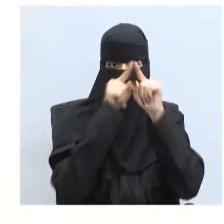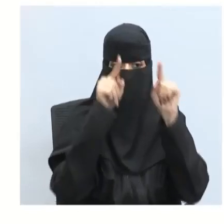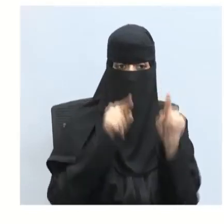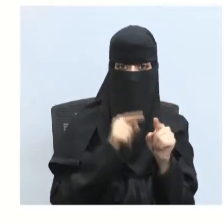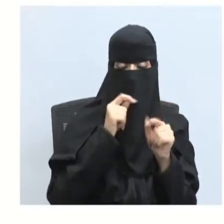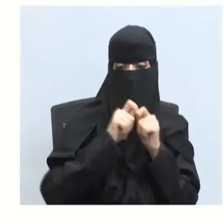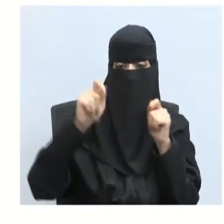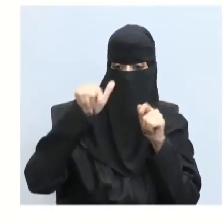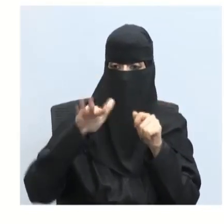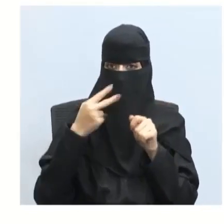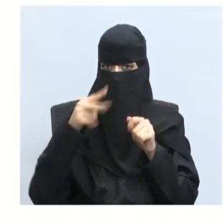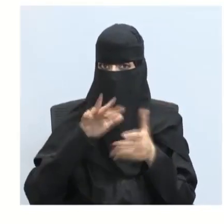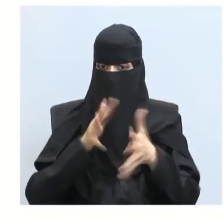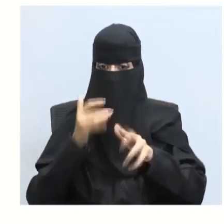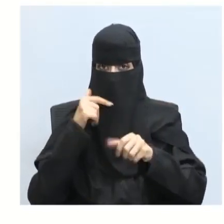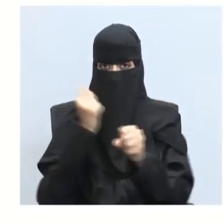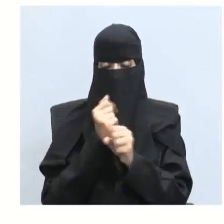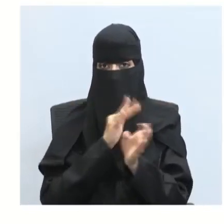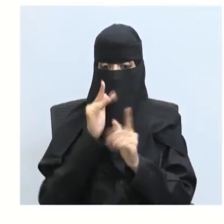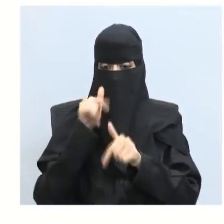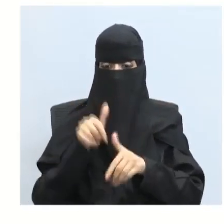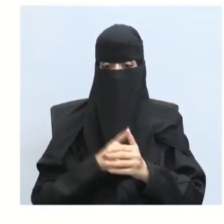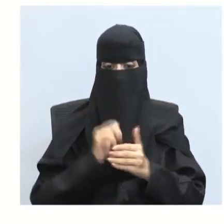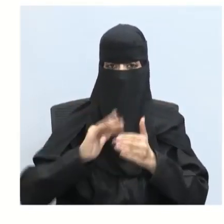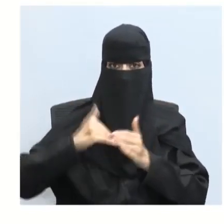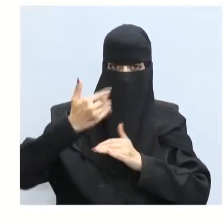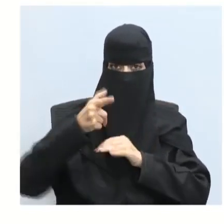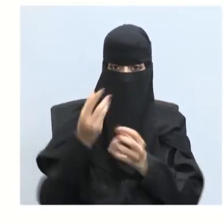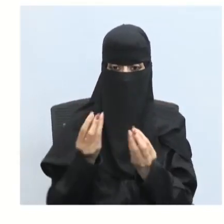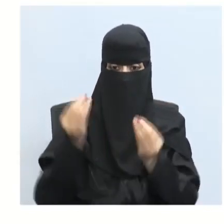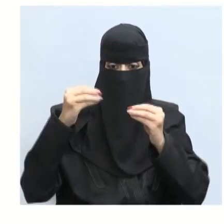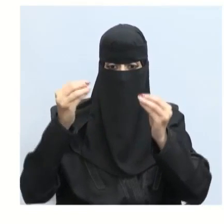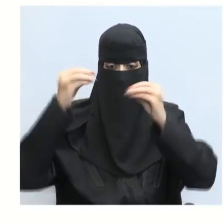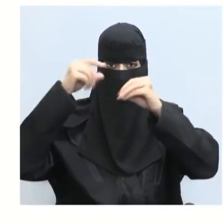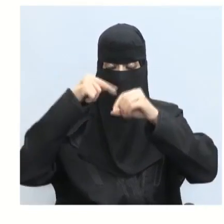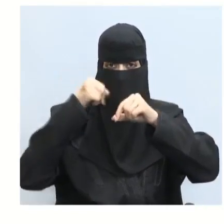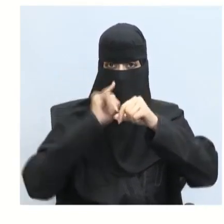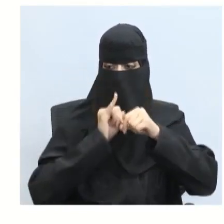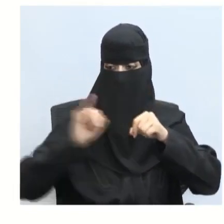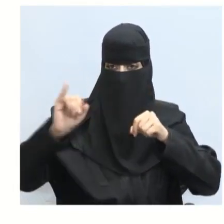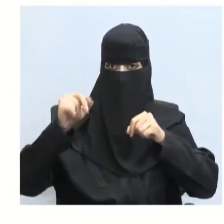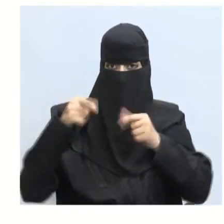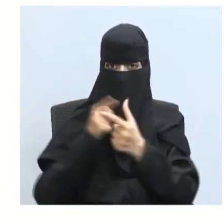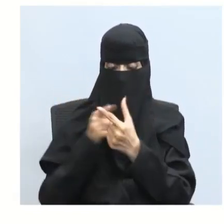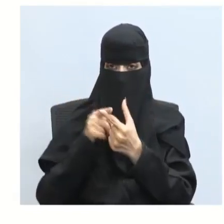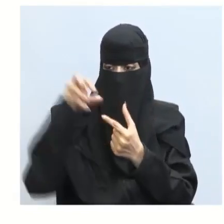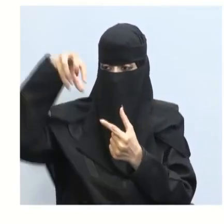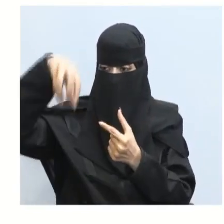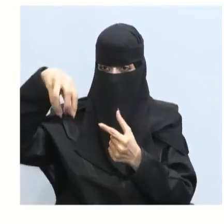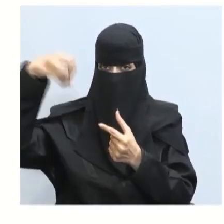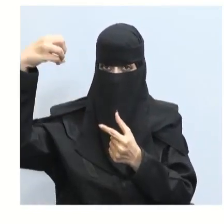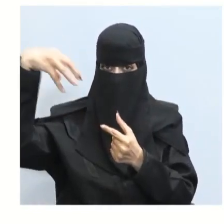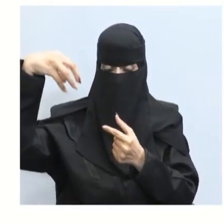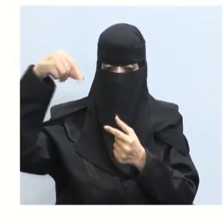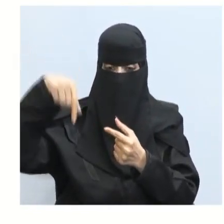البعد ولاحظنا ذلك في بعض التطبيقات عند مضاعفة المسافة بين المصدر الضوئي إذن ضاعفنا